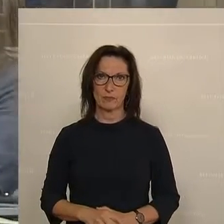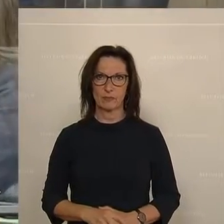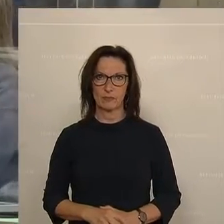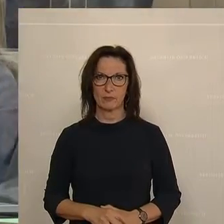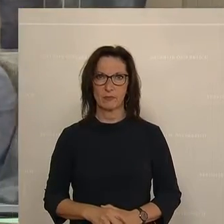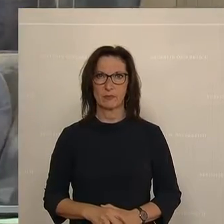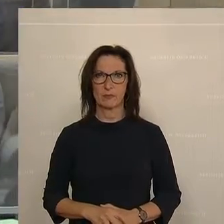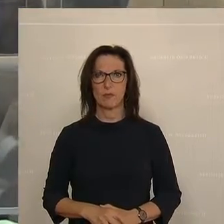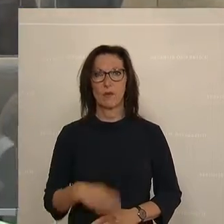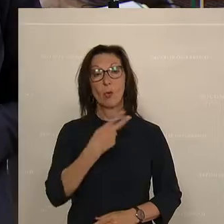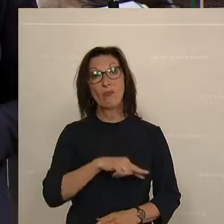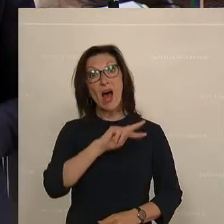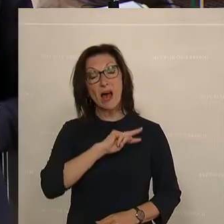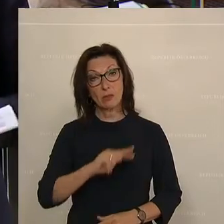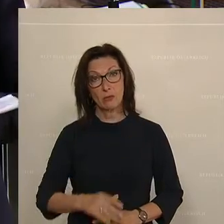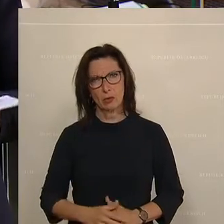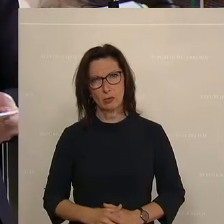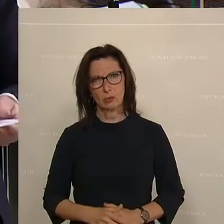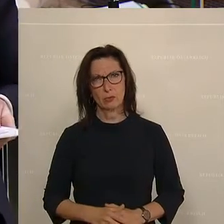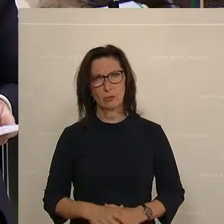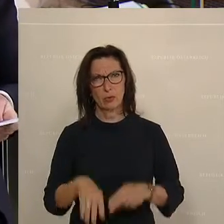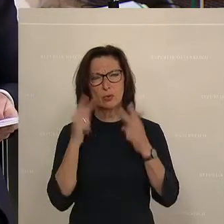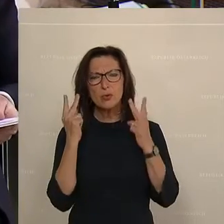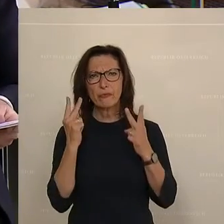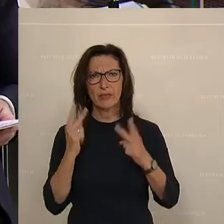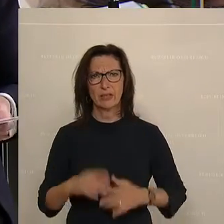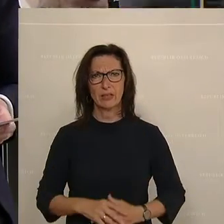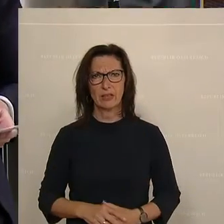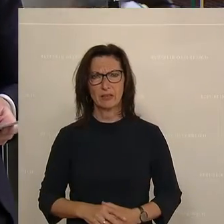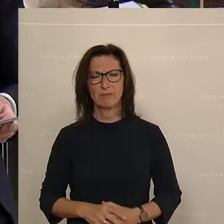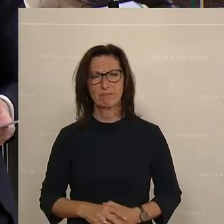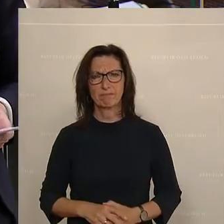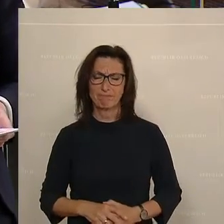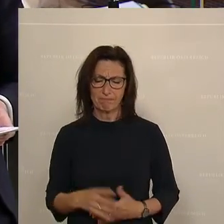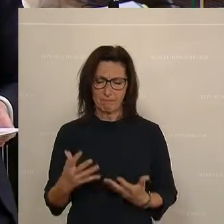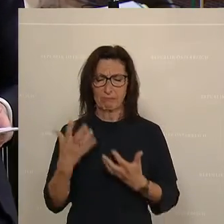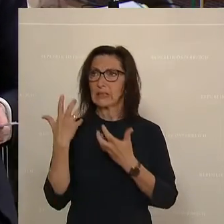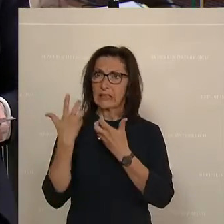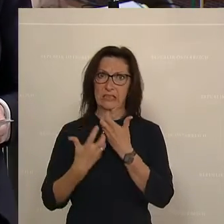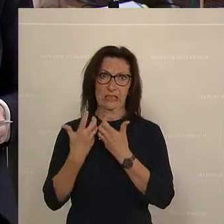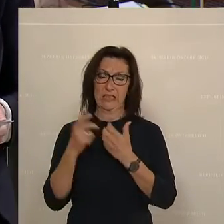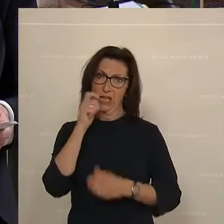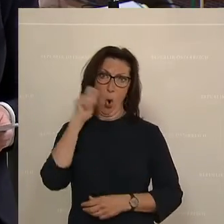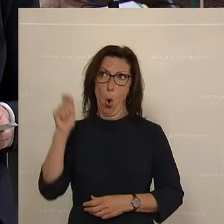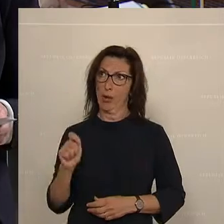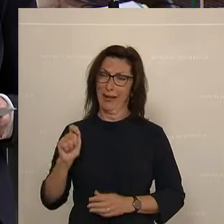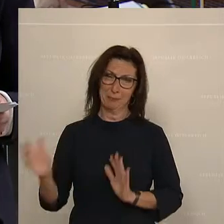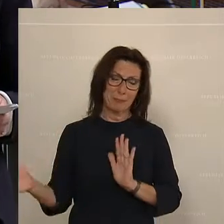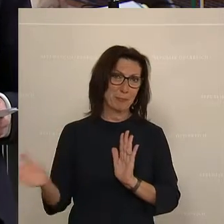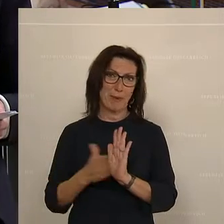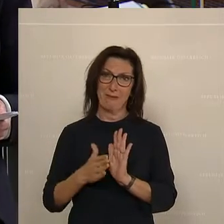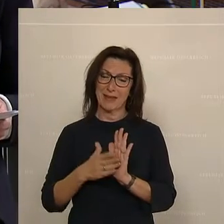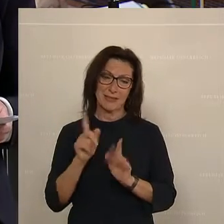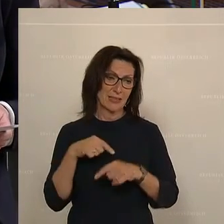Und diese Verantwortung und wie wichtig sie ist, das hat uns dieser Krieg unmissverständlich aufgezeigt. Wir müssen uns aus der